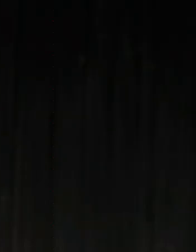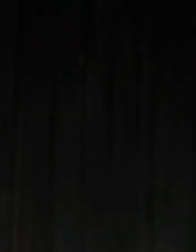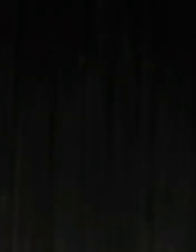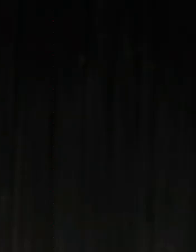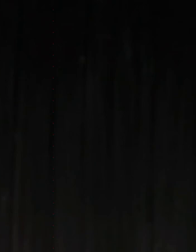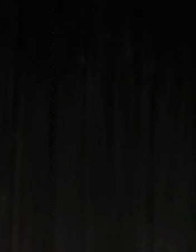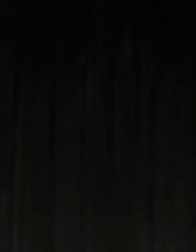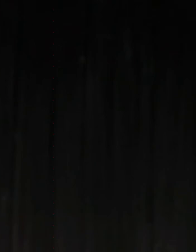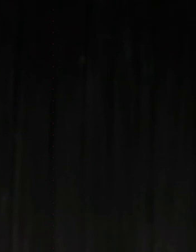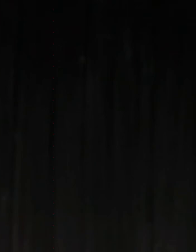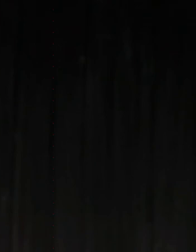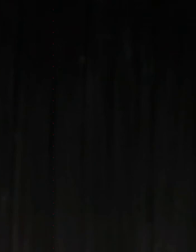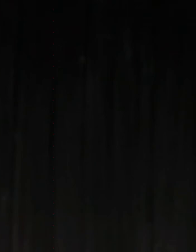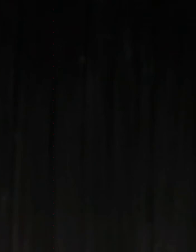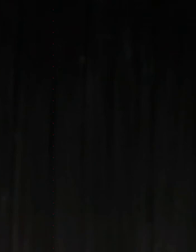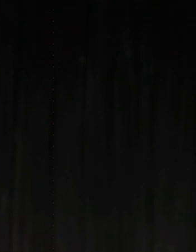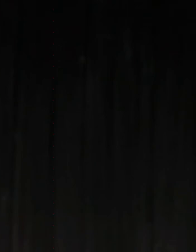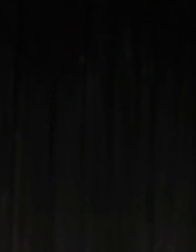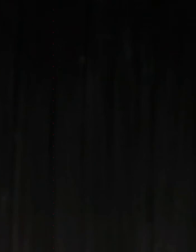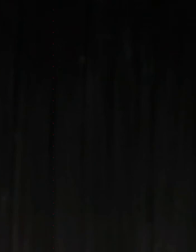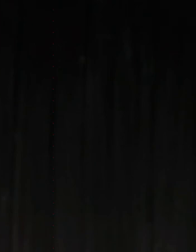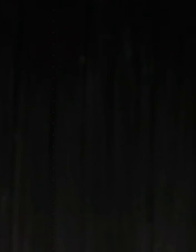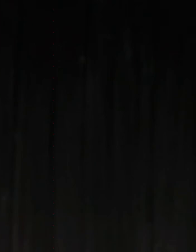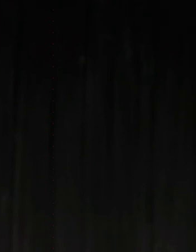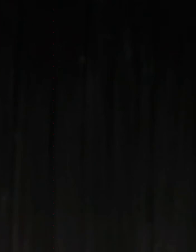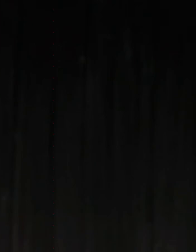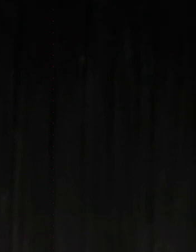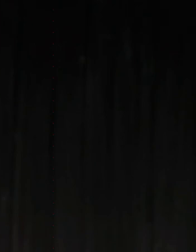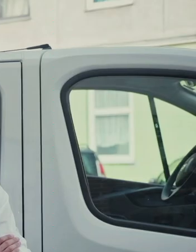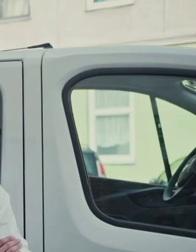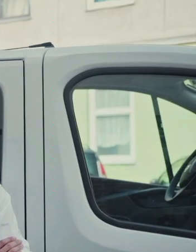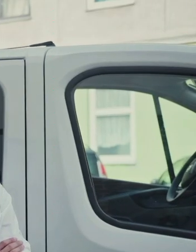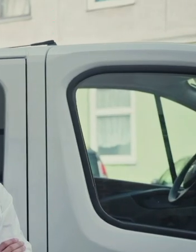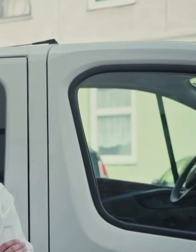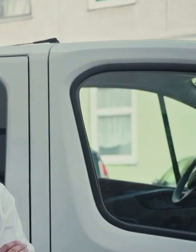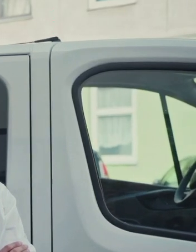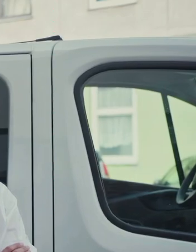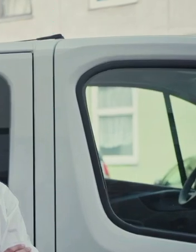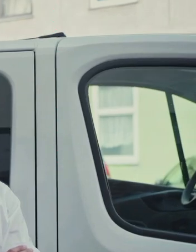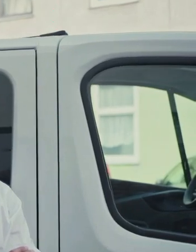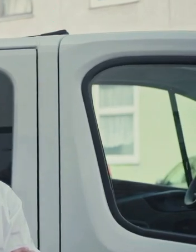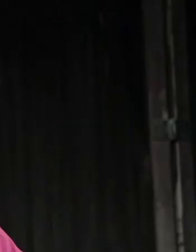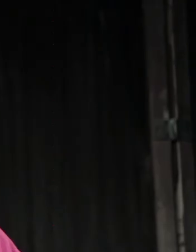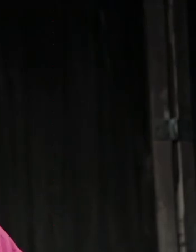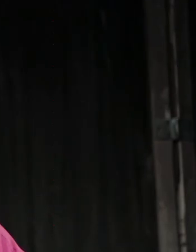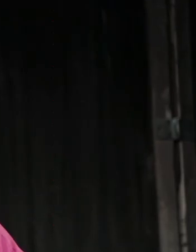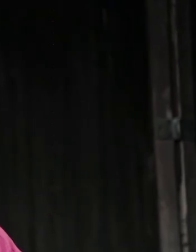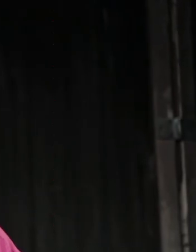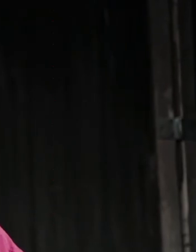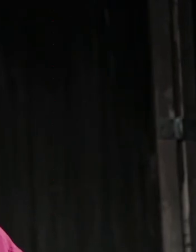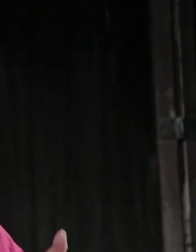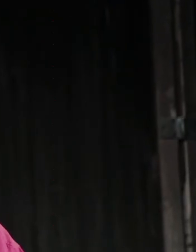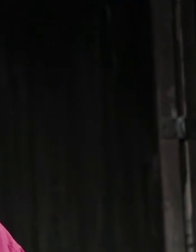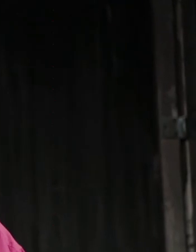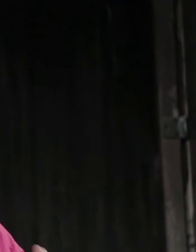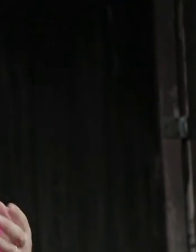dann lernt man schwimmen. Berge kann man auch erklimmen, Ideen weiten unsere Sicht. Dann tun wir das, was wichtig ist. Und bist du mit der Kraft